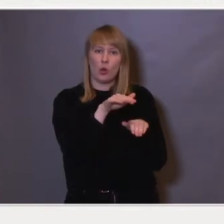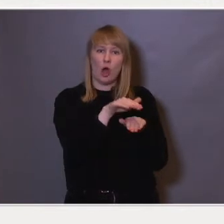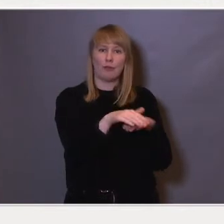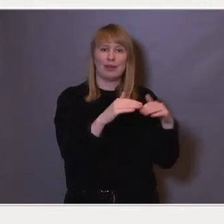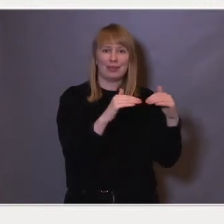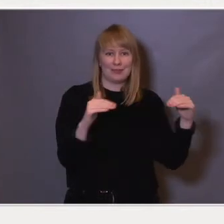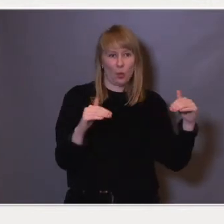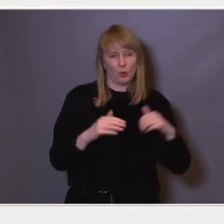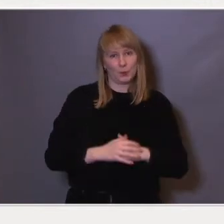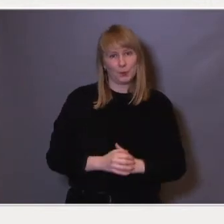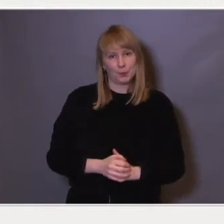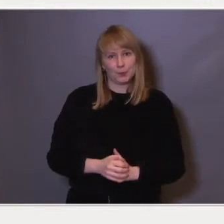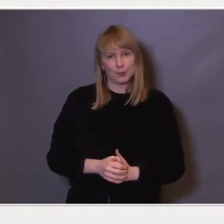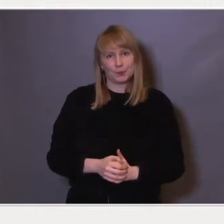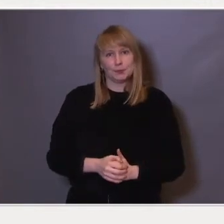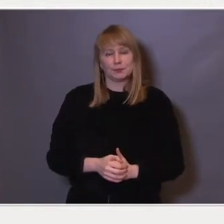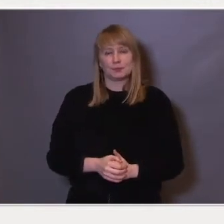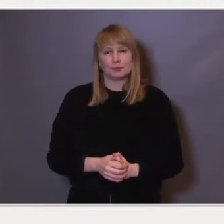nivå.